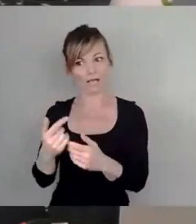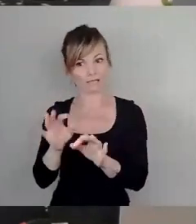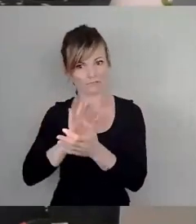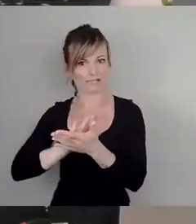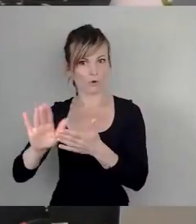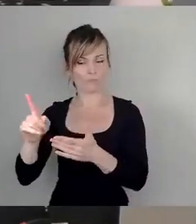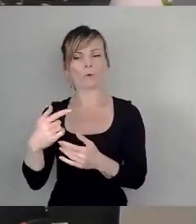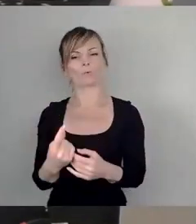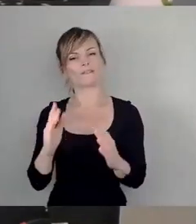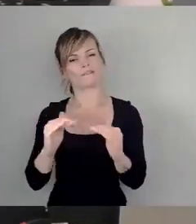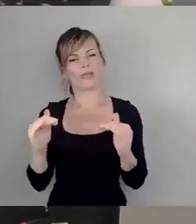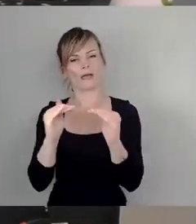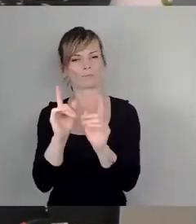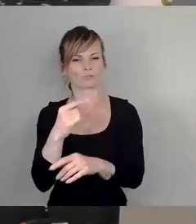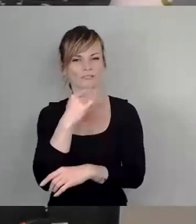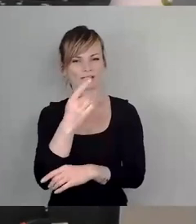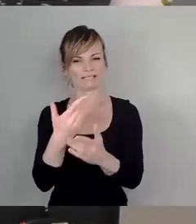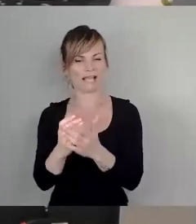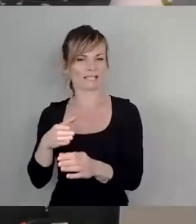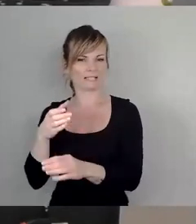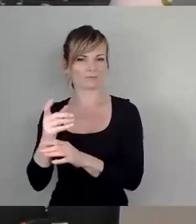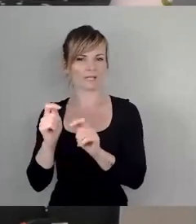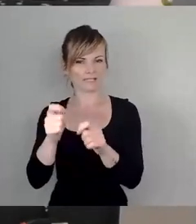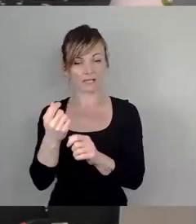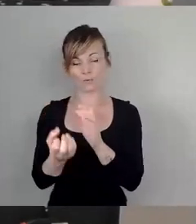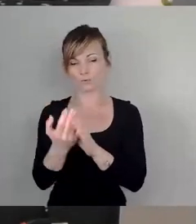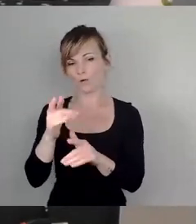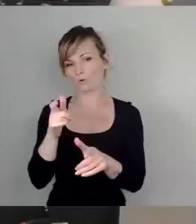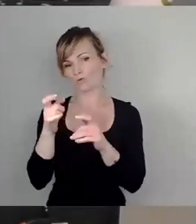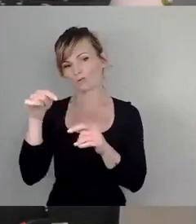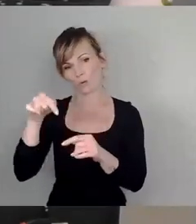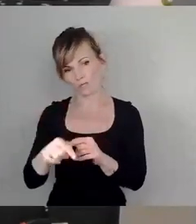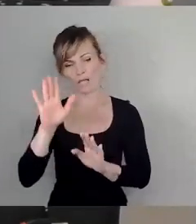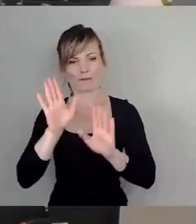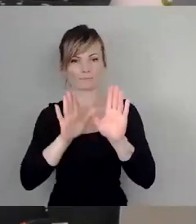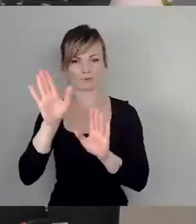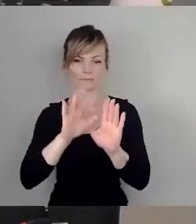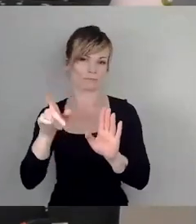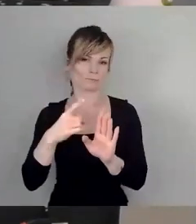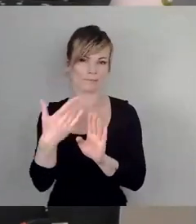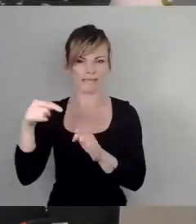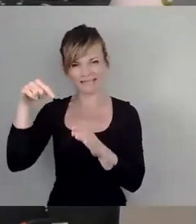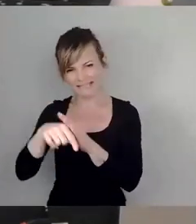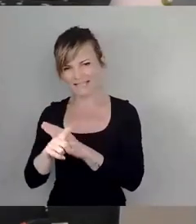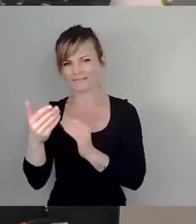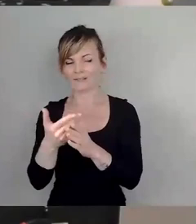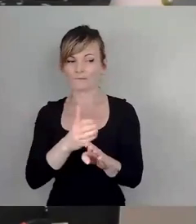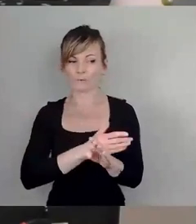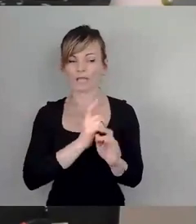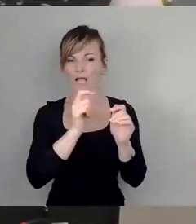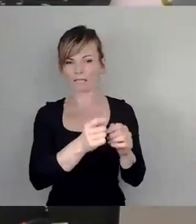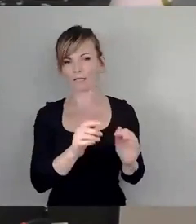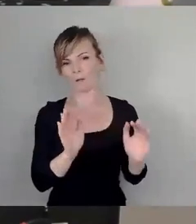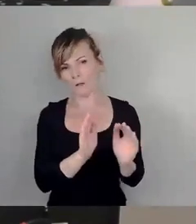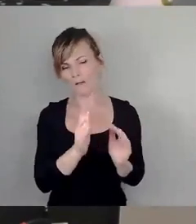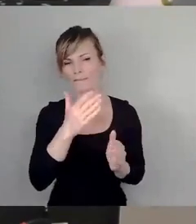sagen, dass der Ersetzungsantrag aus dem Kulturausschuss heute hier zur Abstimmung steht, der noch ein bisschen weiter geht als der ursprüngliche Antrag und der neben